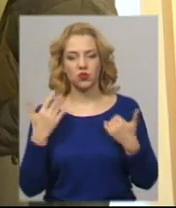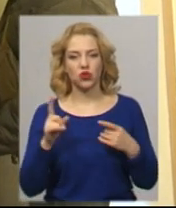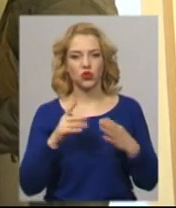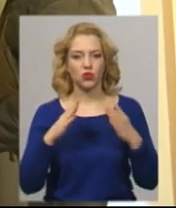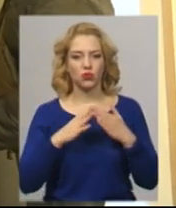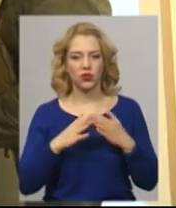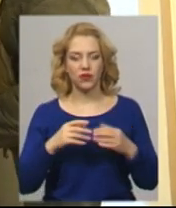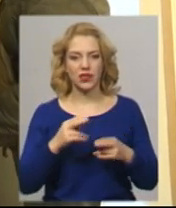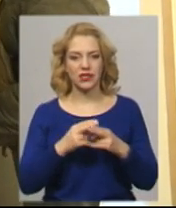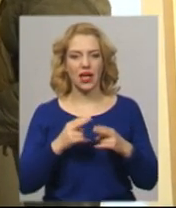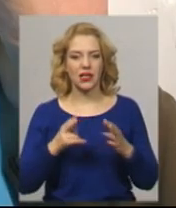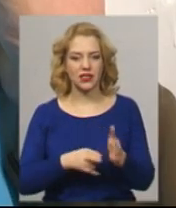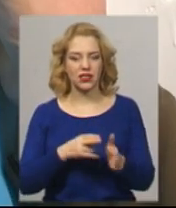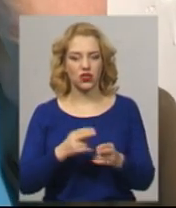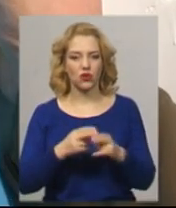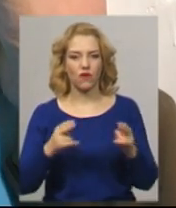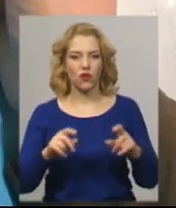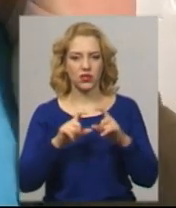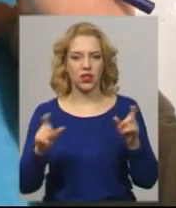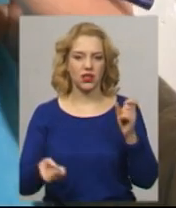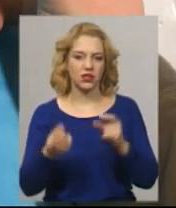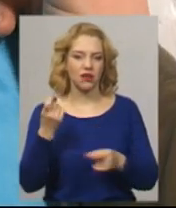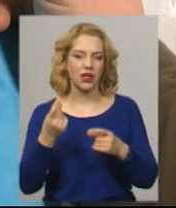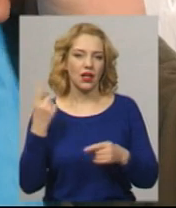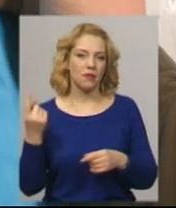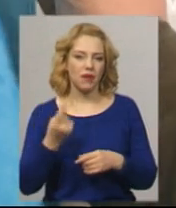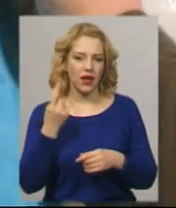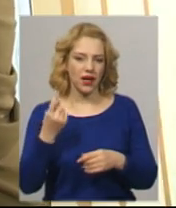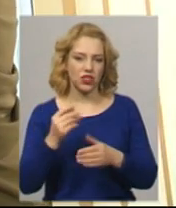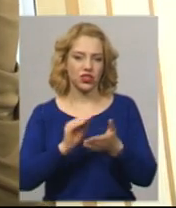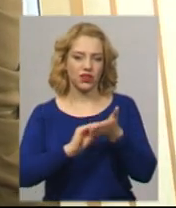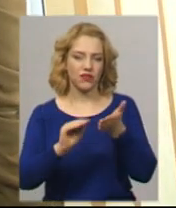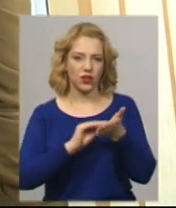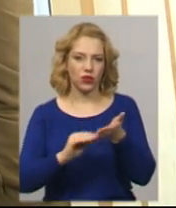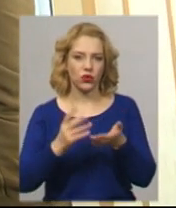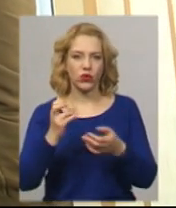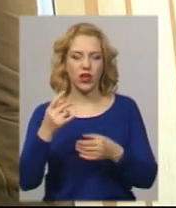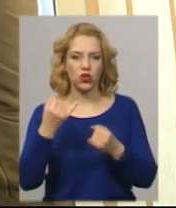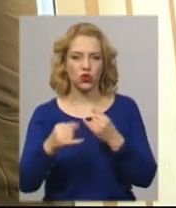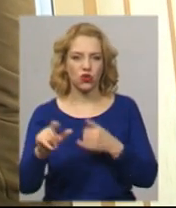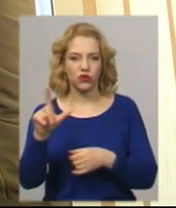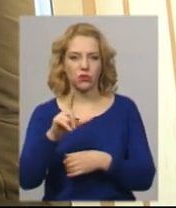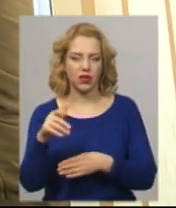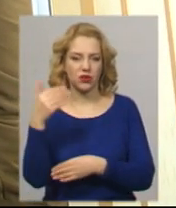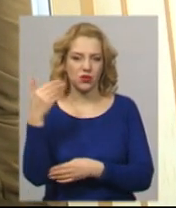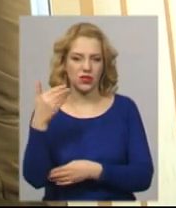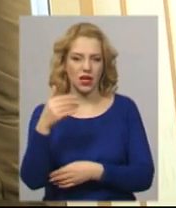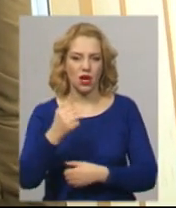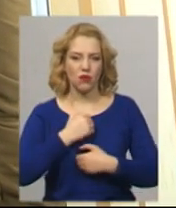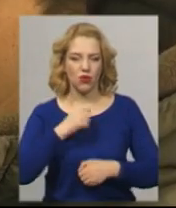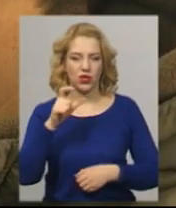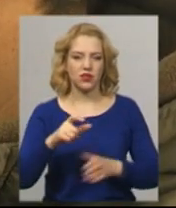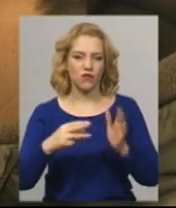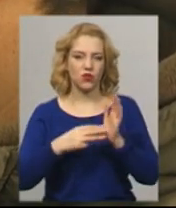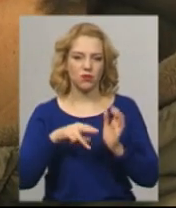залізничного вокзалу Сланці і Хмельницький, з'явилися перші відгуки на жовто-блакитному стязі. Боєць 8-го окремого полку спеціального призначення